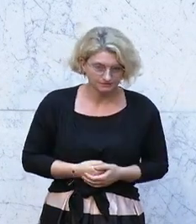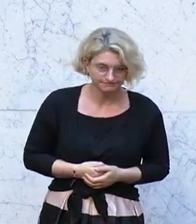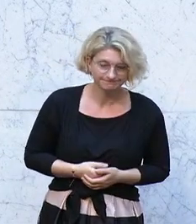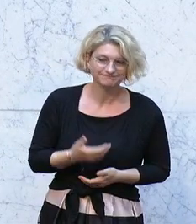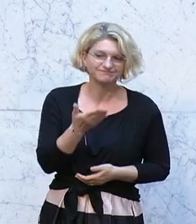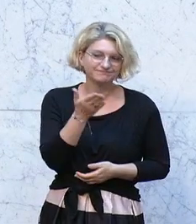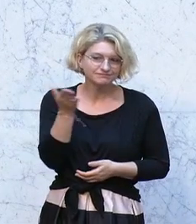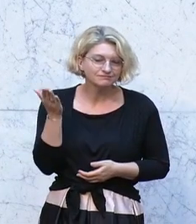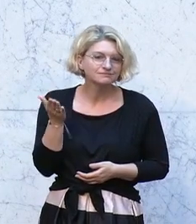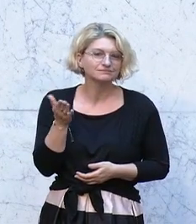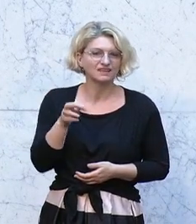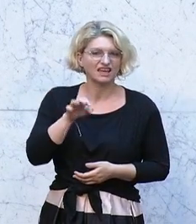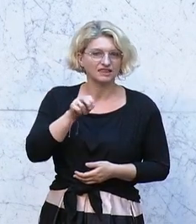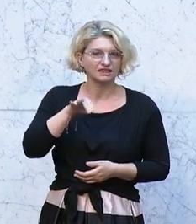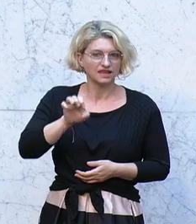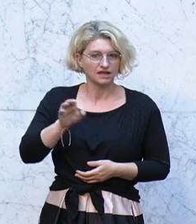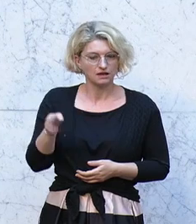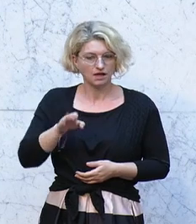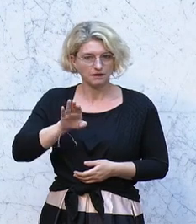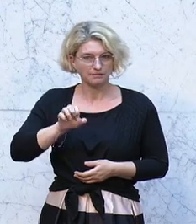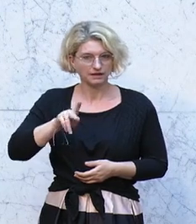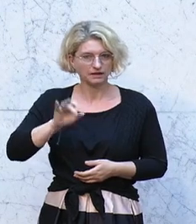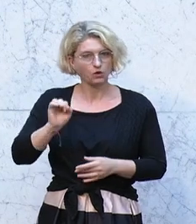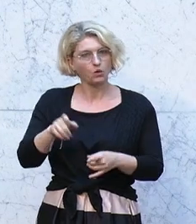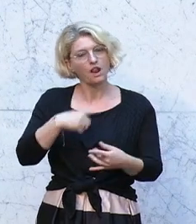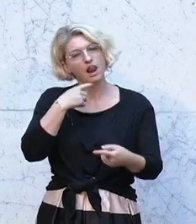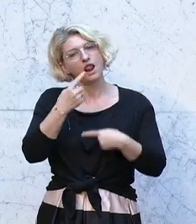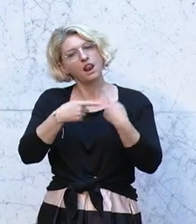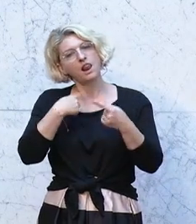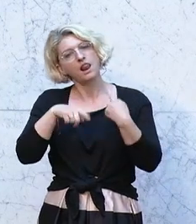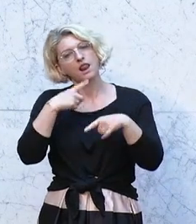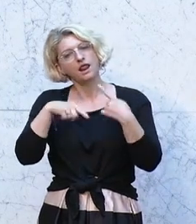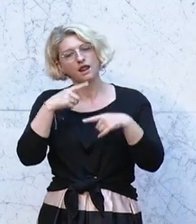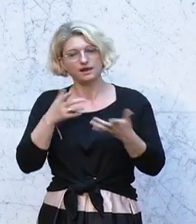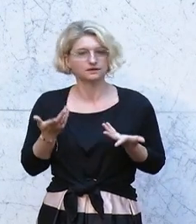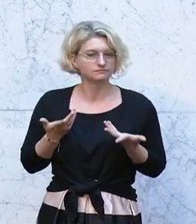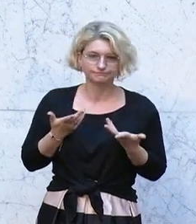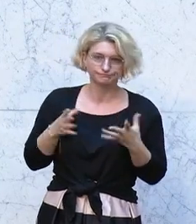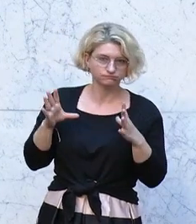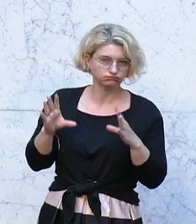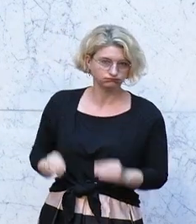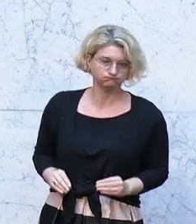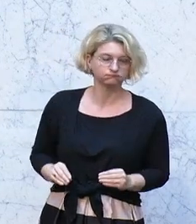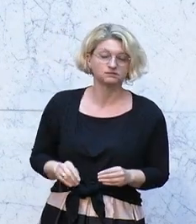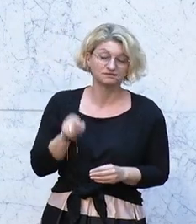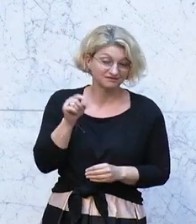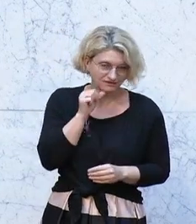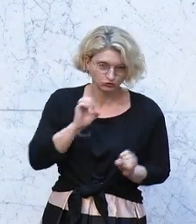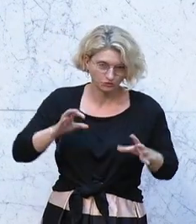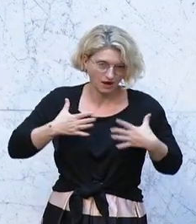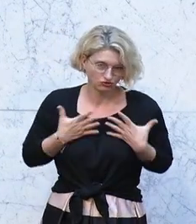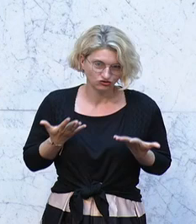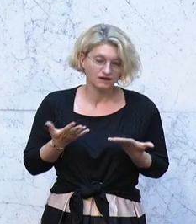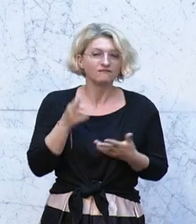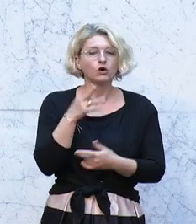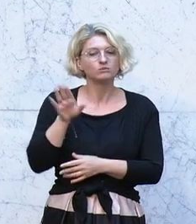-Produktion von René Benko ist die Luft ausgegangen und nein, das kam nicht überraschend, denn die